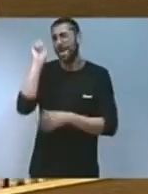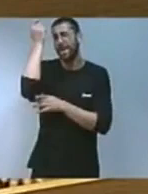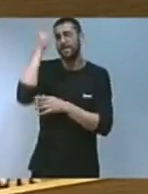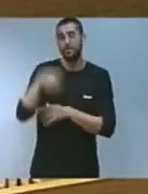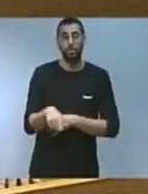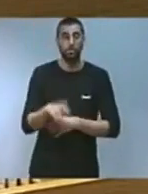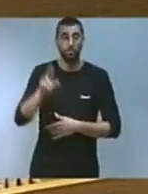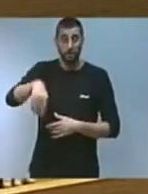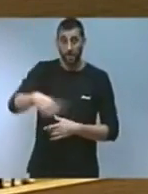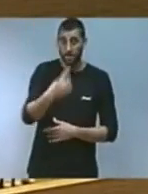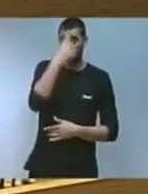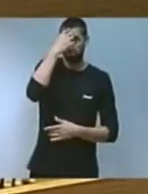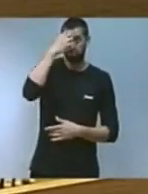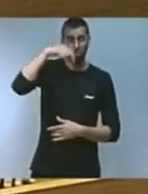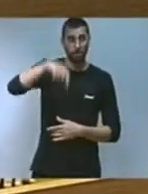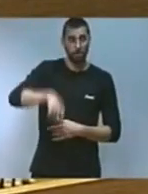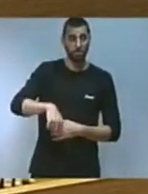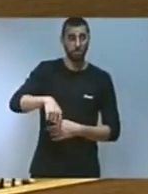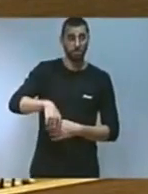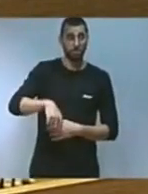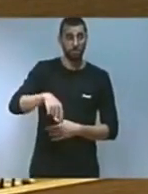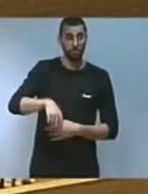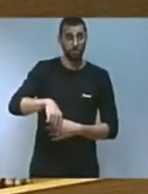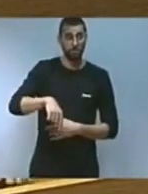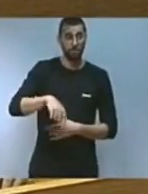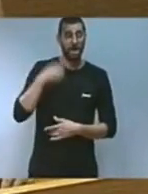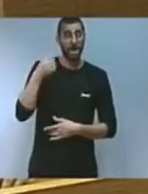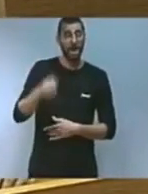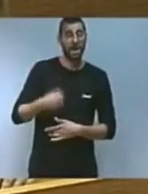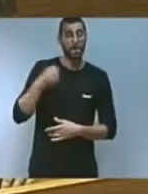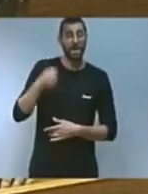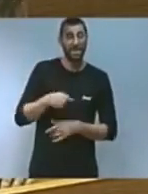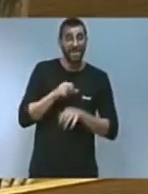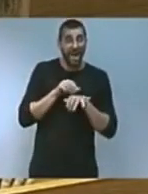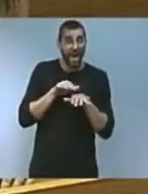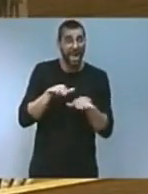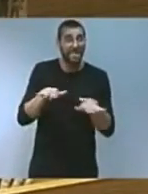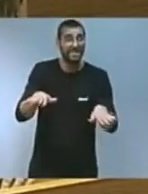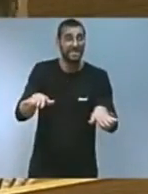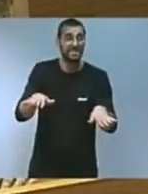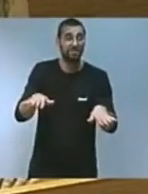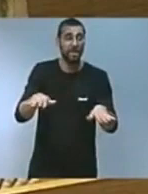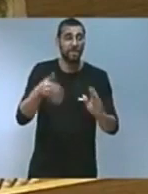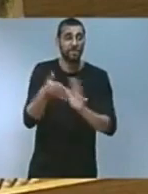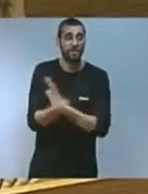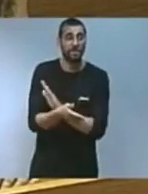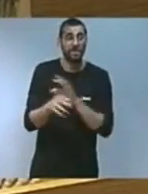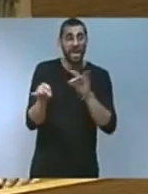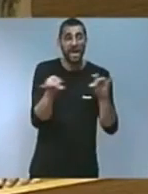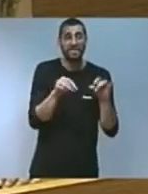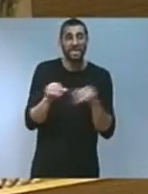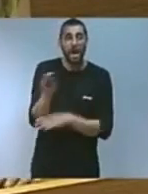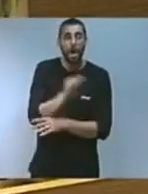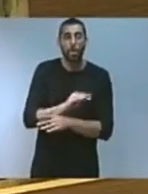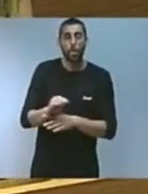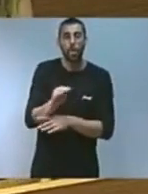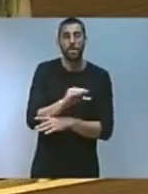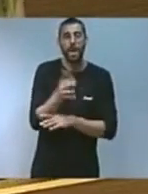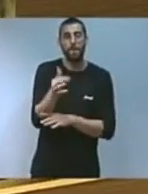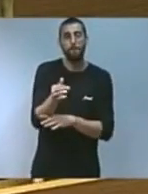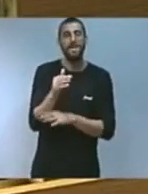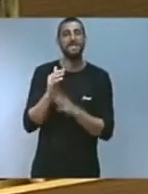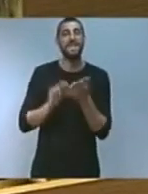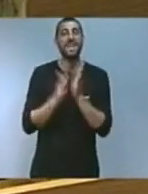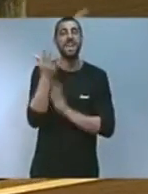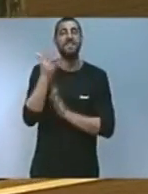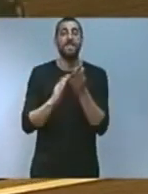que aquesta ramaderia extensiva ajuda a cuidar les nostres terres i és clau per a la prevenció d'incendis